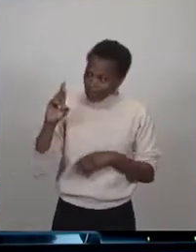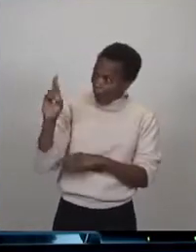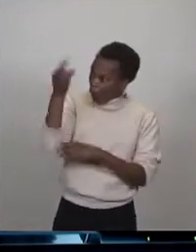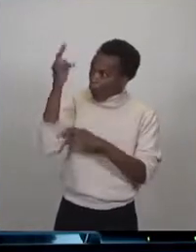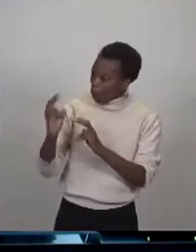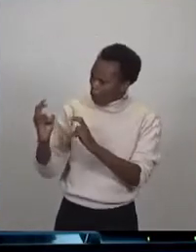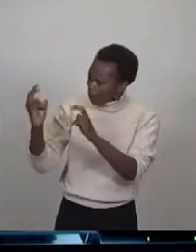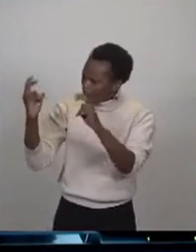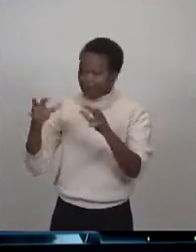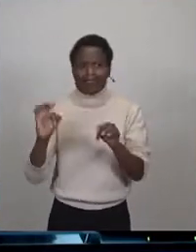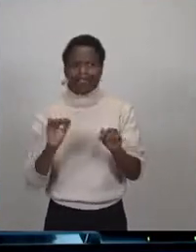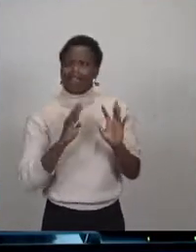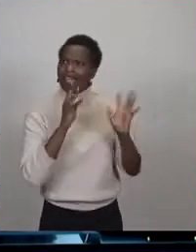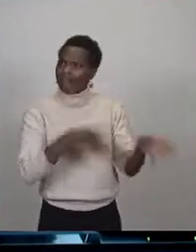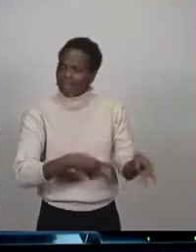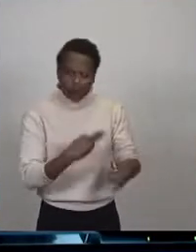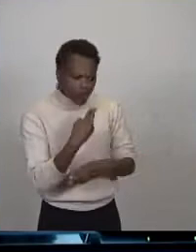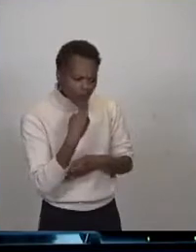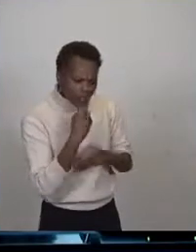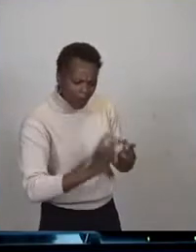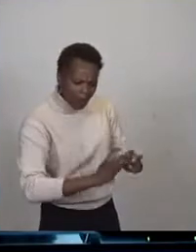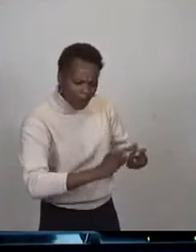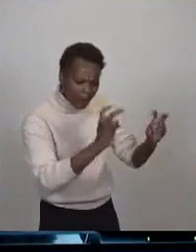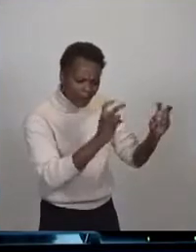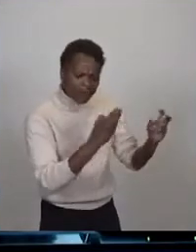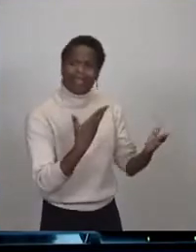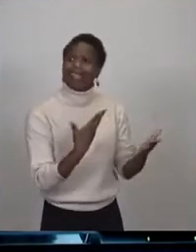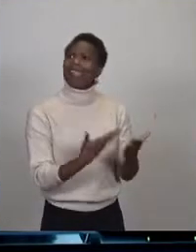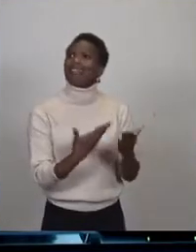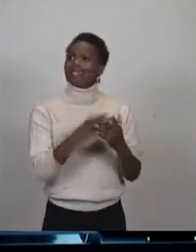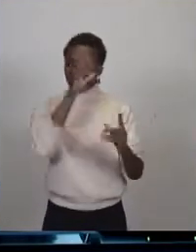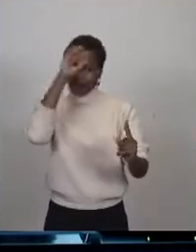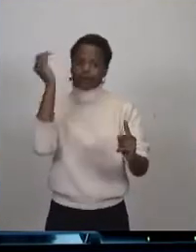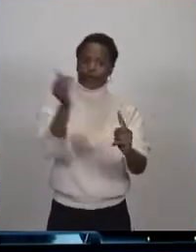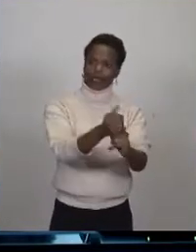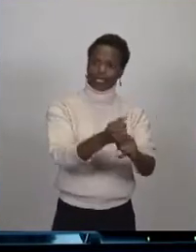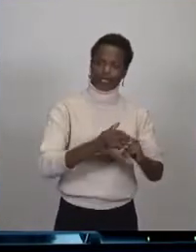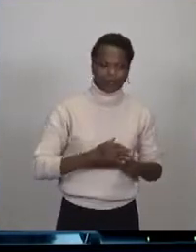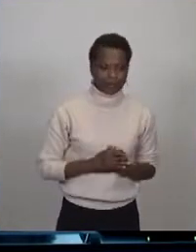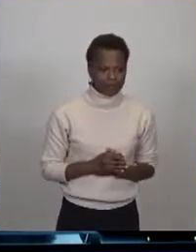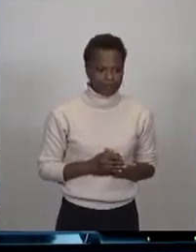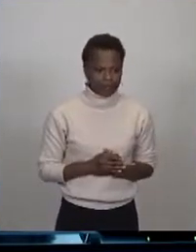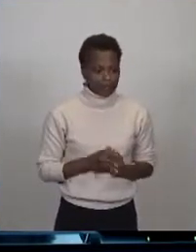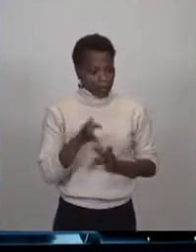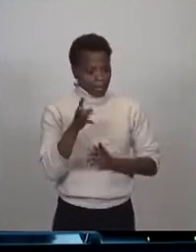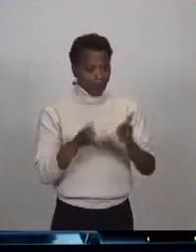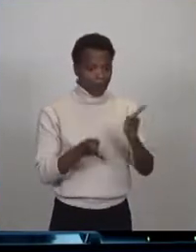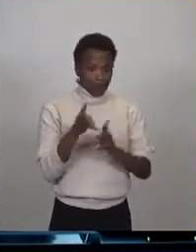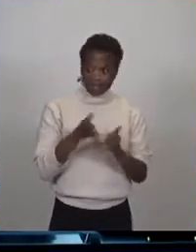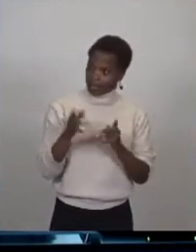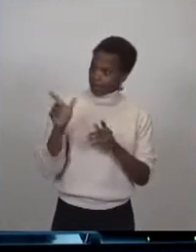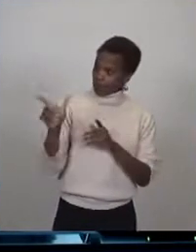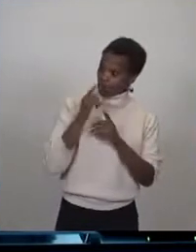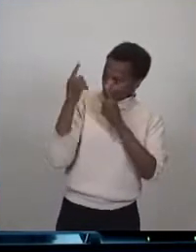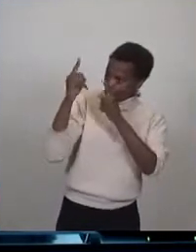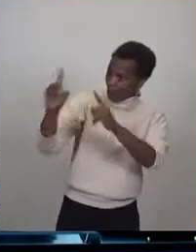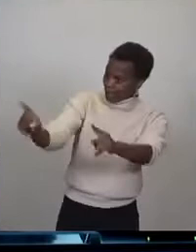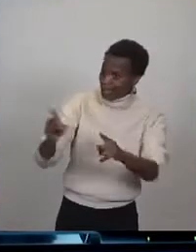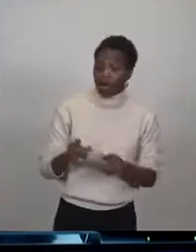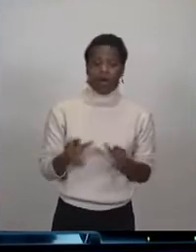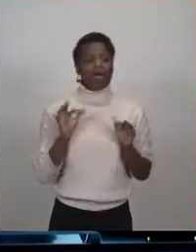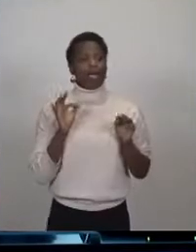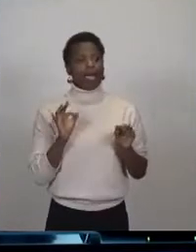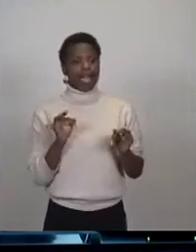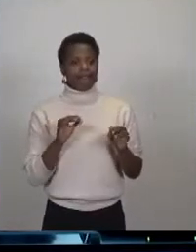du vélo et nous sommes toujours dans cette direction-là. Peut-être que nous ne sommes pas d'accord sur la vitesse, sur la